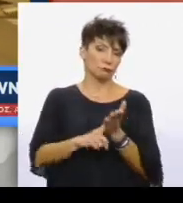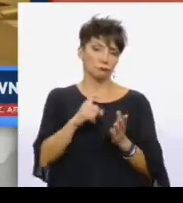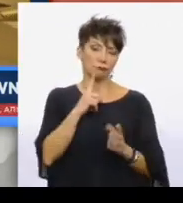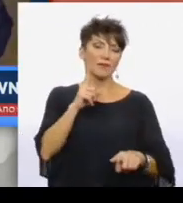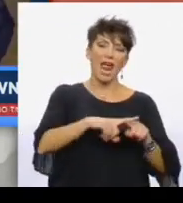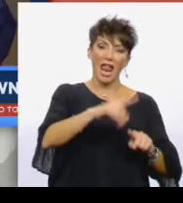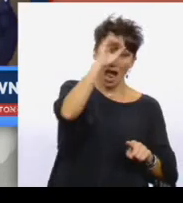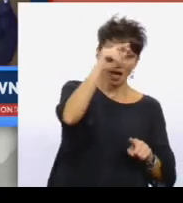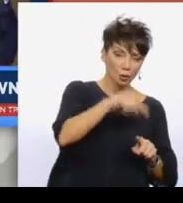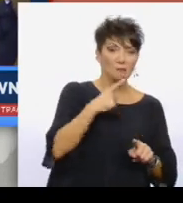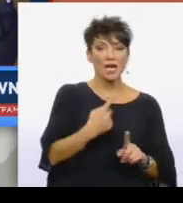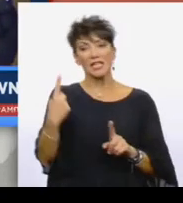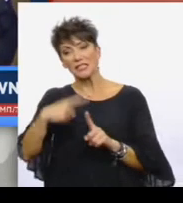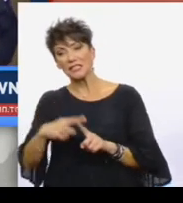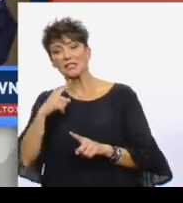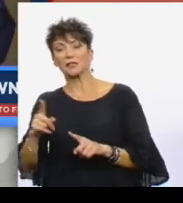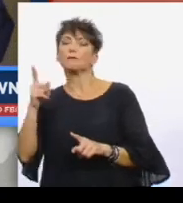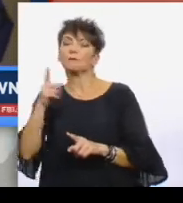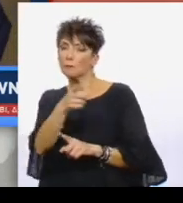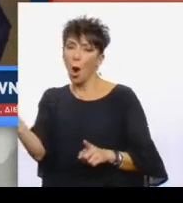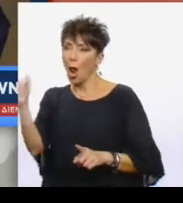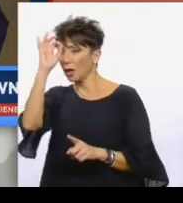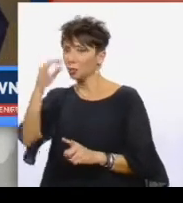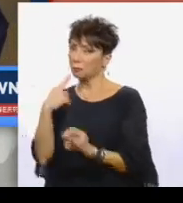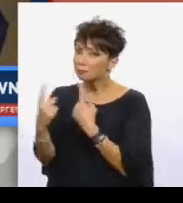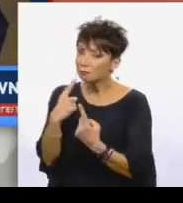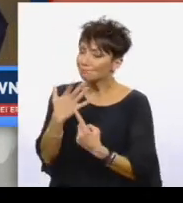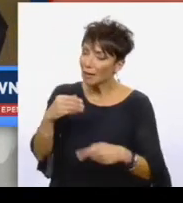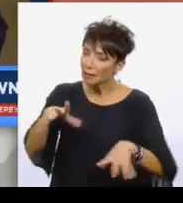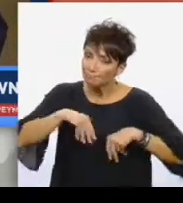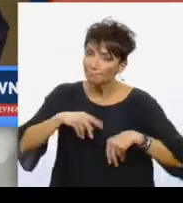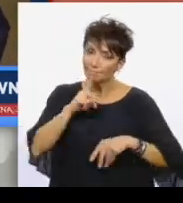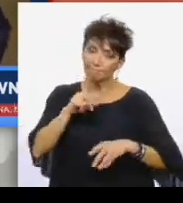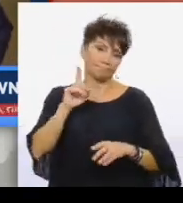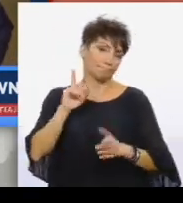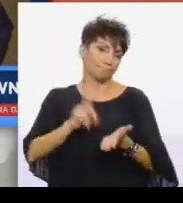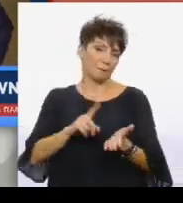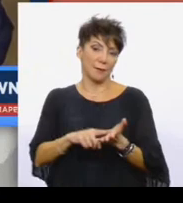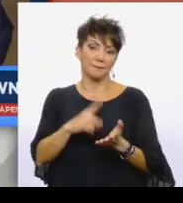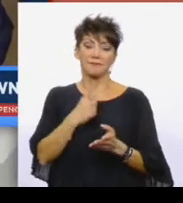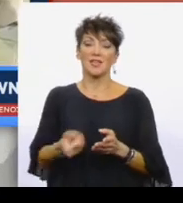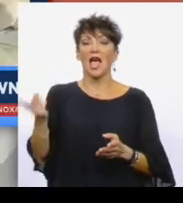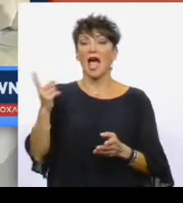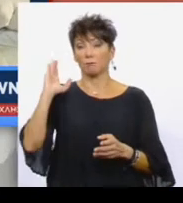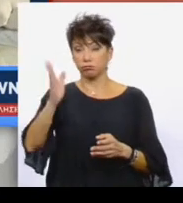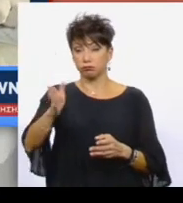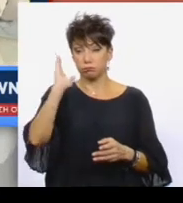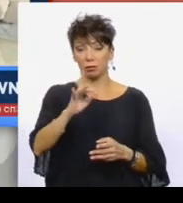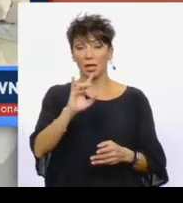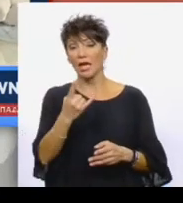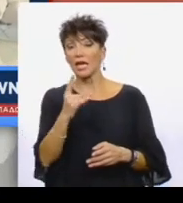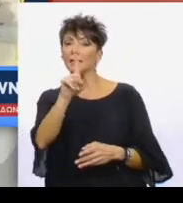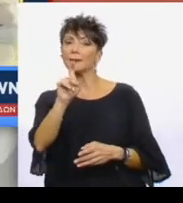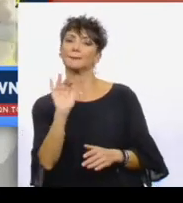ελληνική αστυνομία, με τους άνδρες και τις γυναίκες της ελληνικής αστυνομίας. Άνδωτα, έχουμε συστάσεις ή πρόστιμα κύριε εκπρόσωπε.